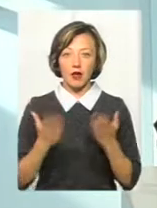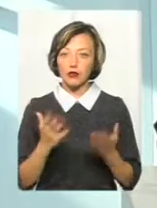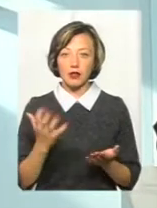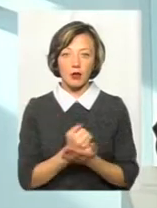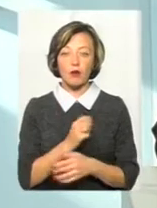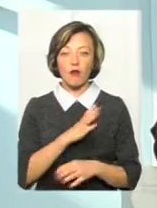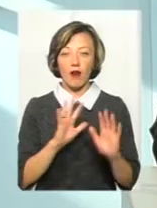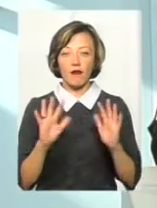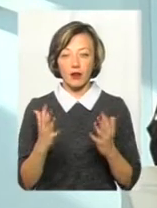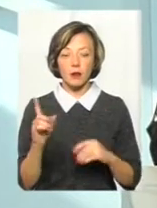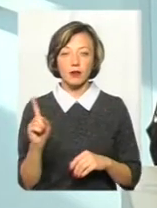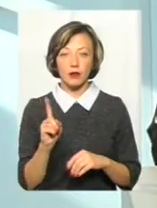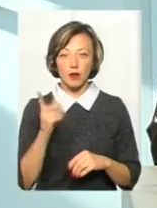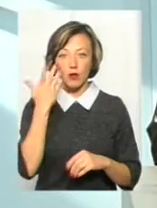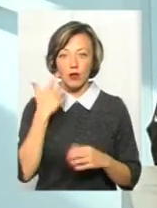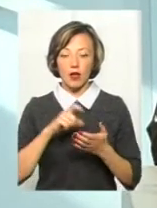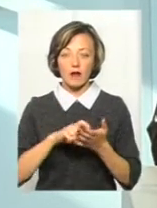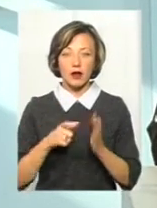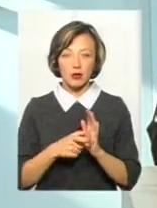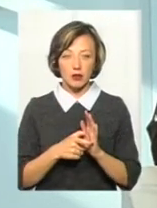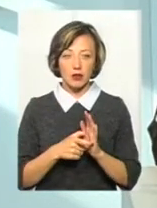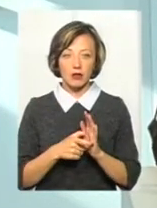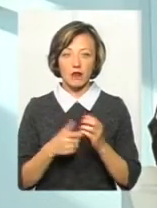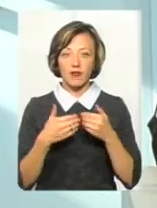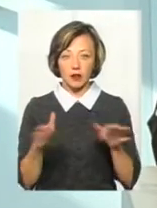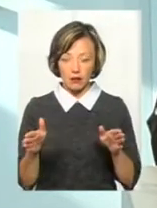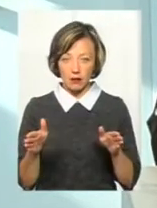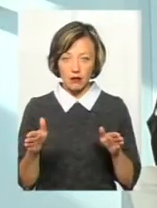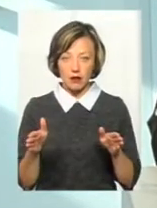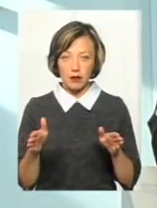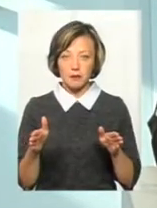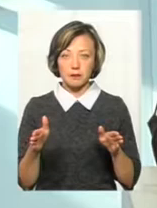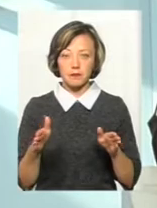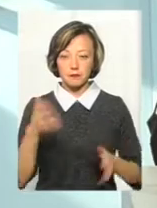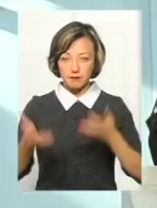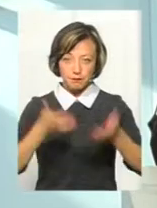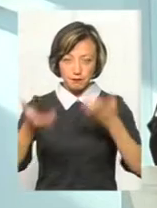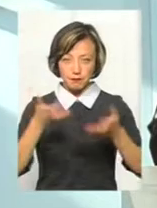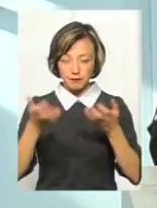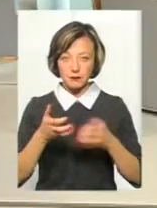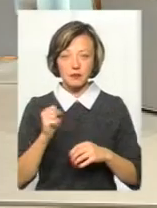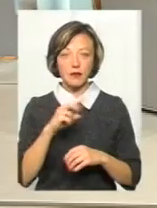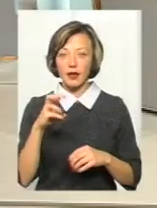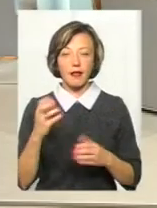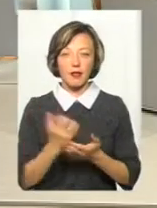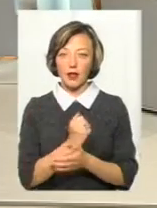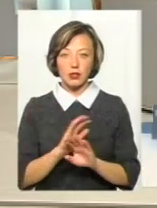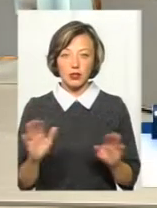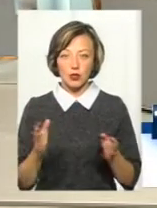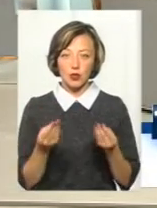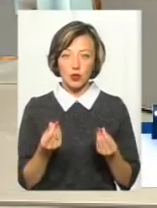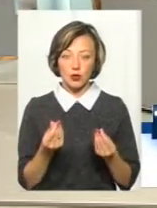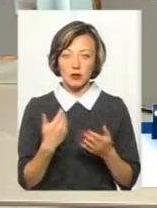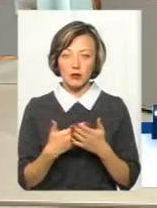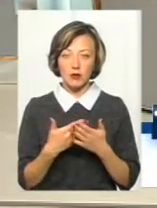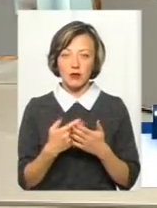бо бувають випадки, коли квартиру вскрили, двері, перевернули там все, але не знайшли там кошти, бо